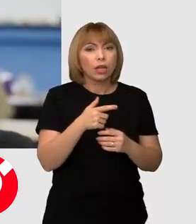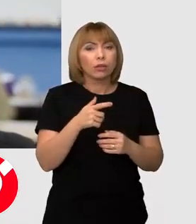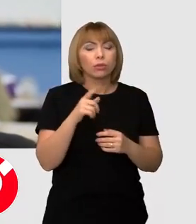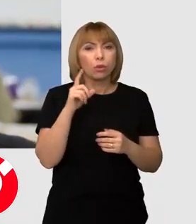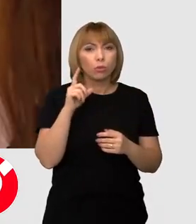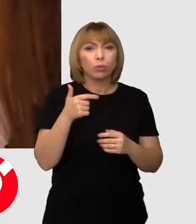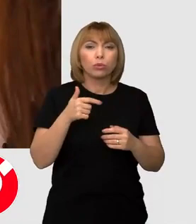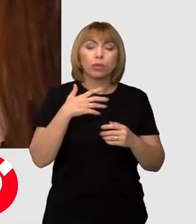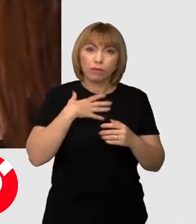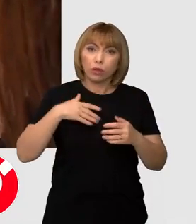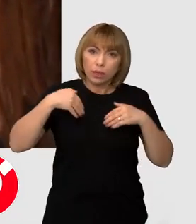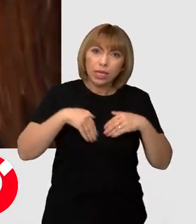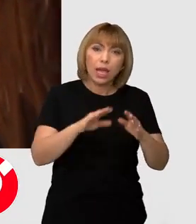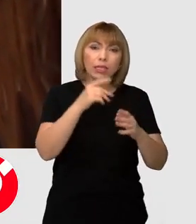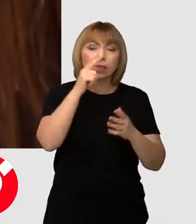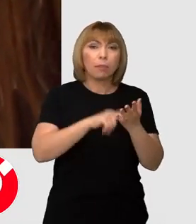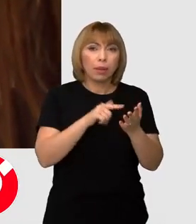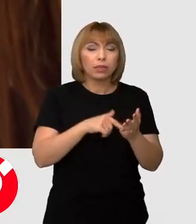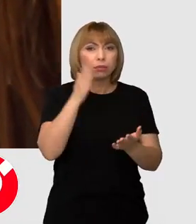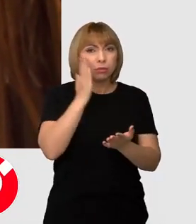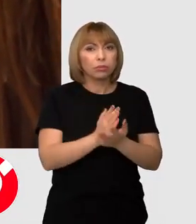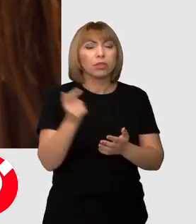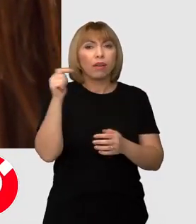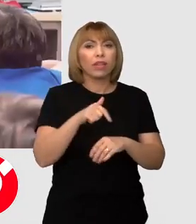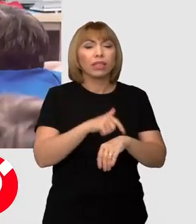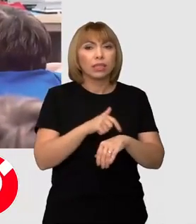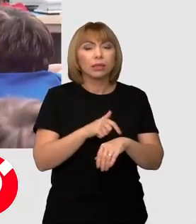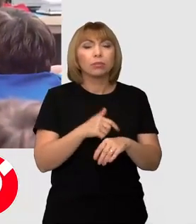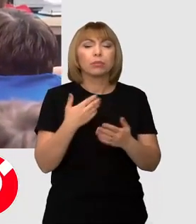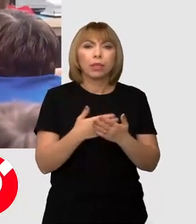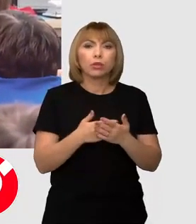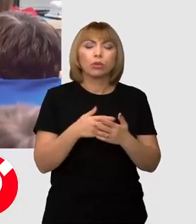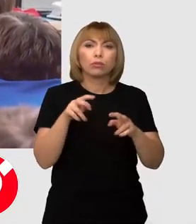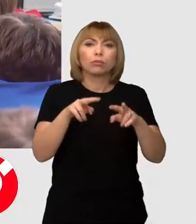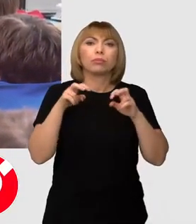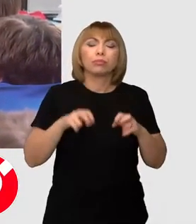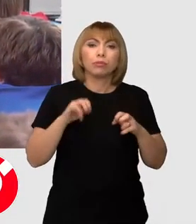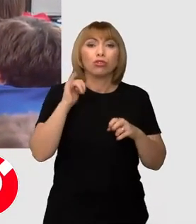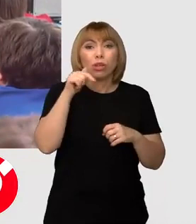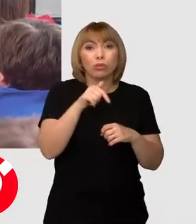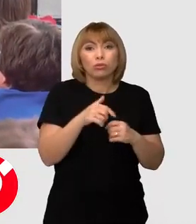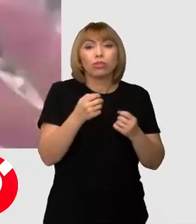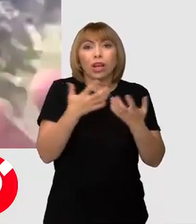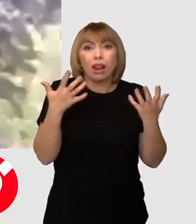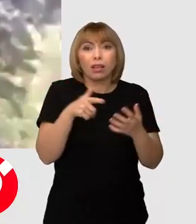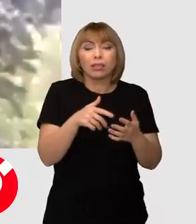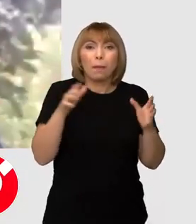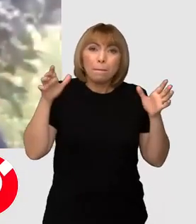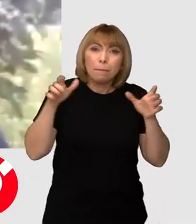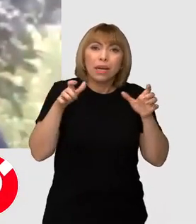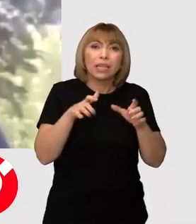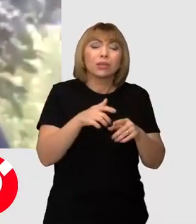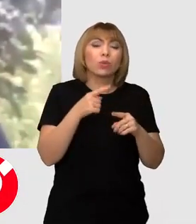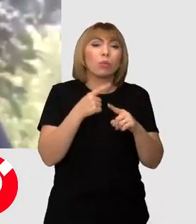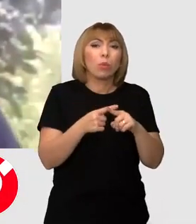iasă la pensie au decis că a venit timpul ca să se retragă. Și atunci, evident, asta creează o presiune în plus